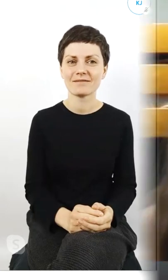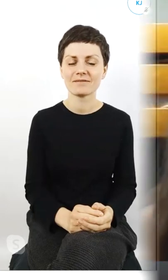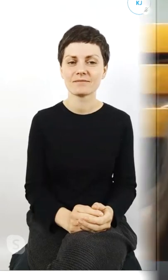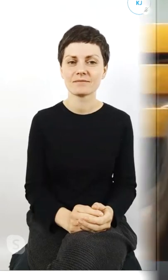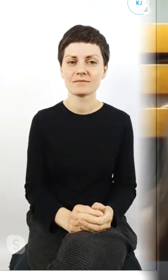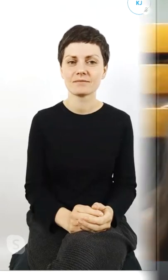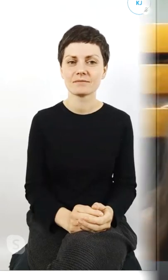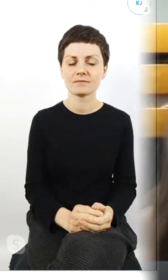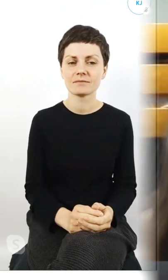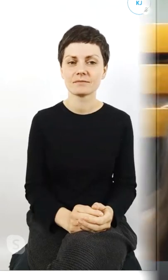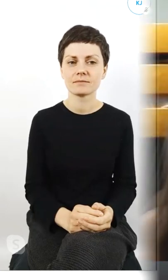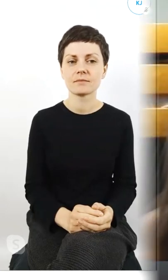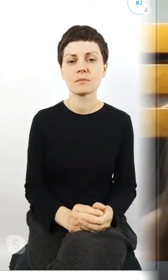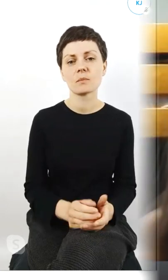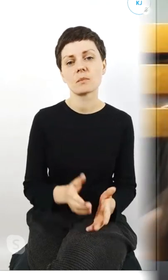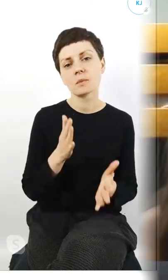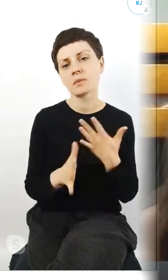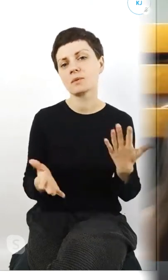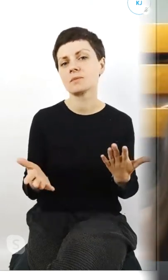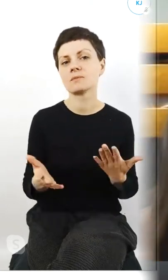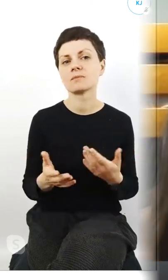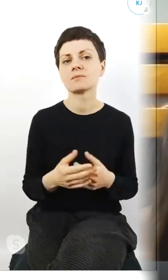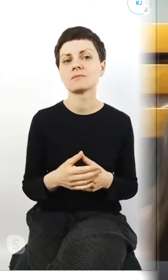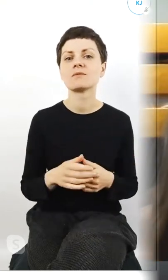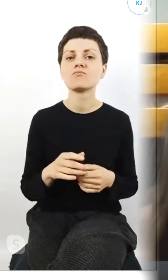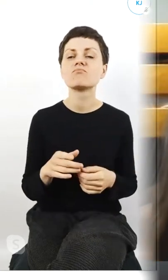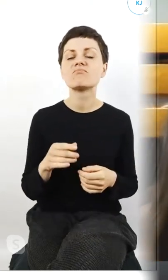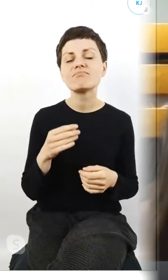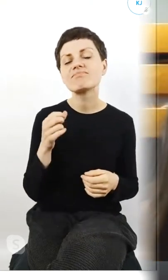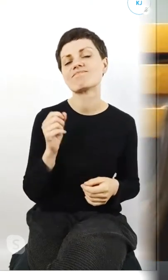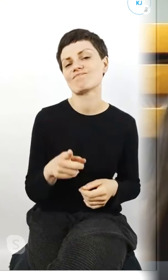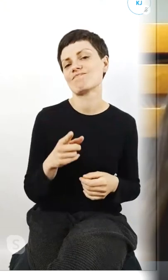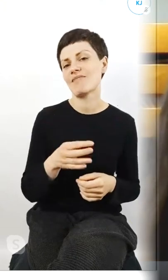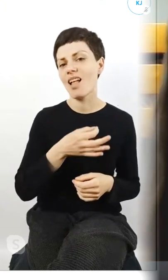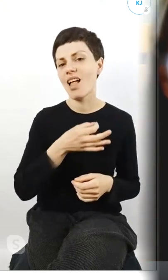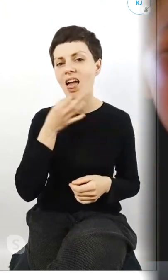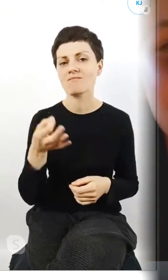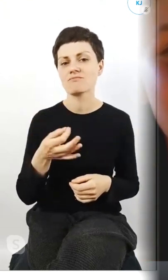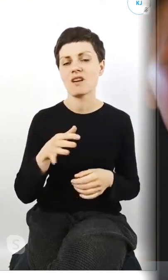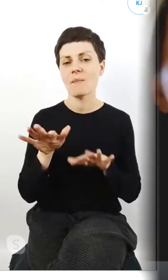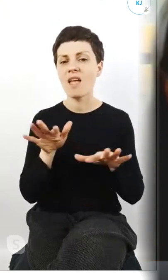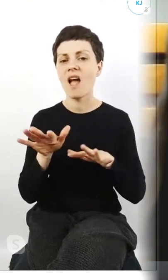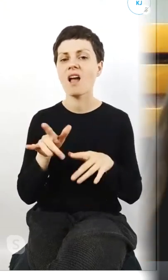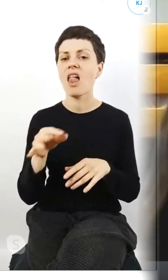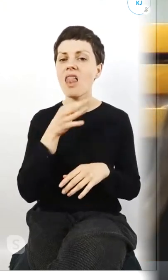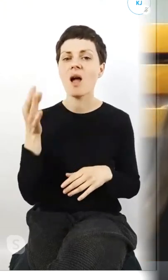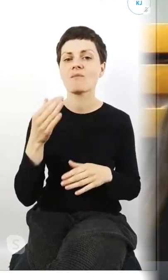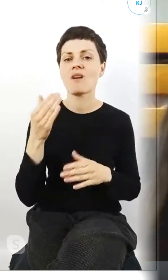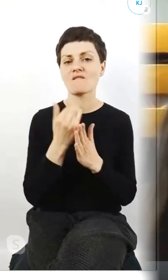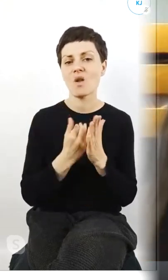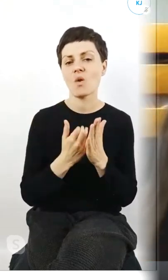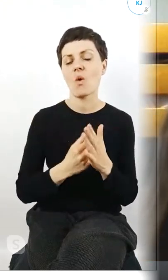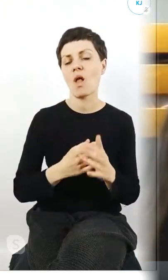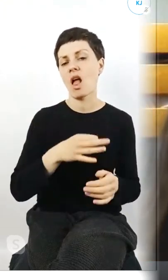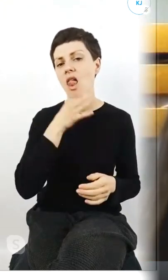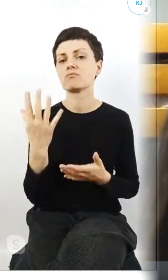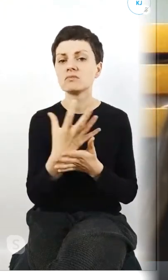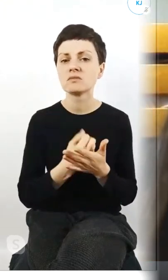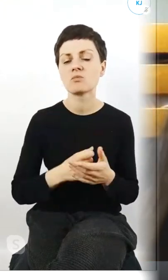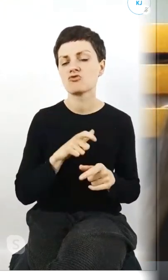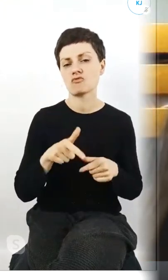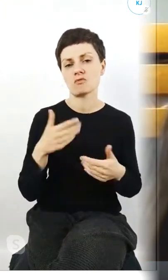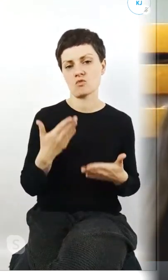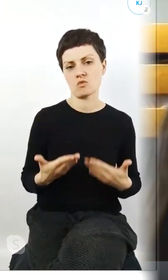Po prostu są lepsze miejsca z lepszymi warunkami i lepszą płacą niż